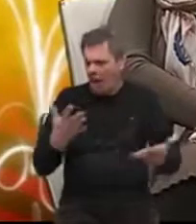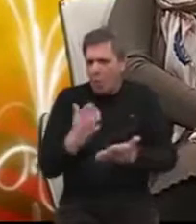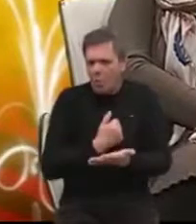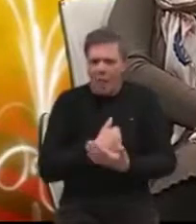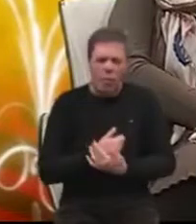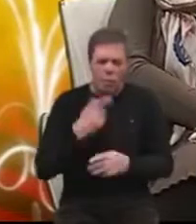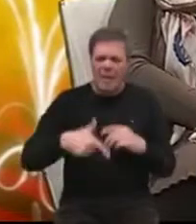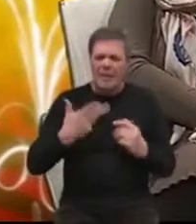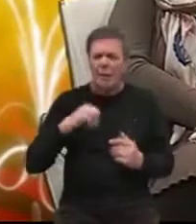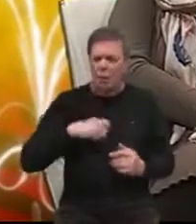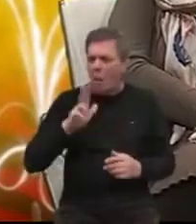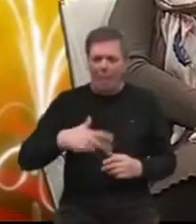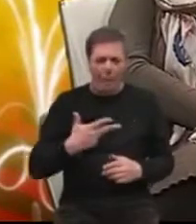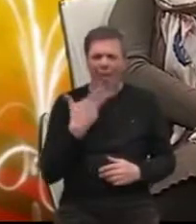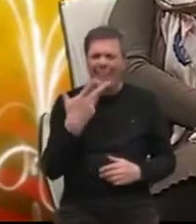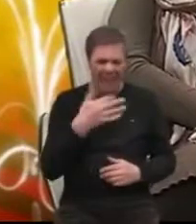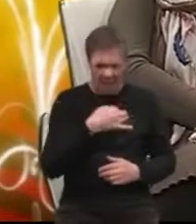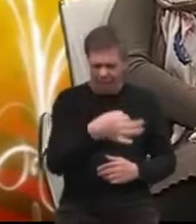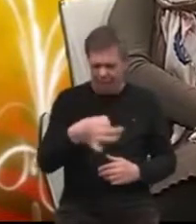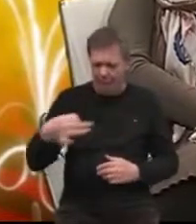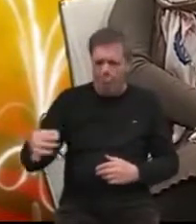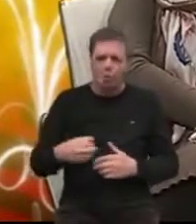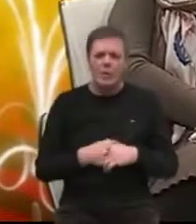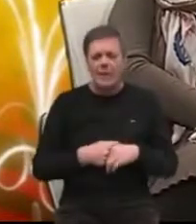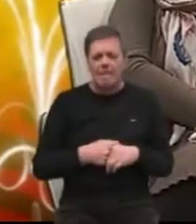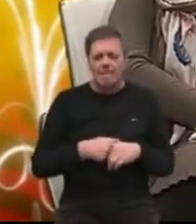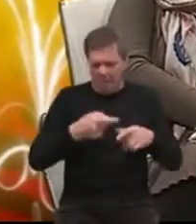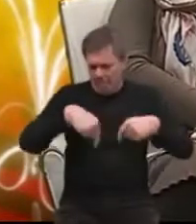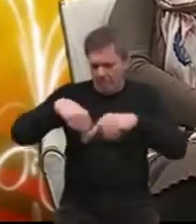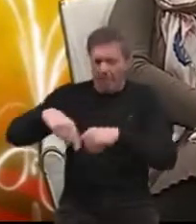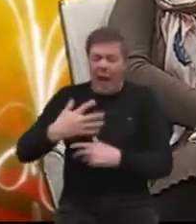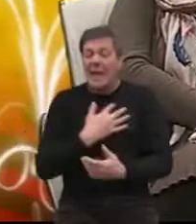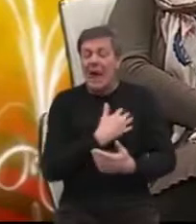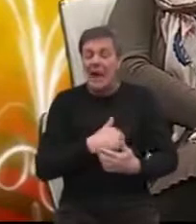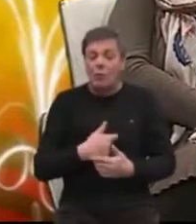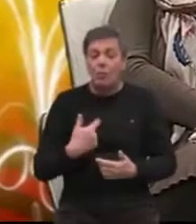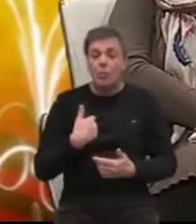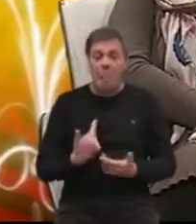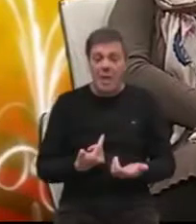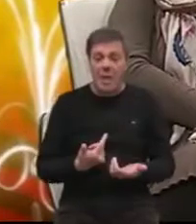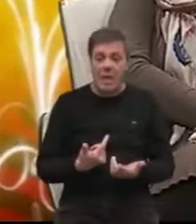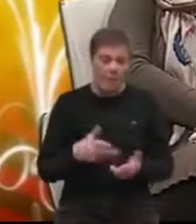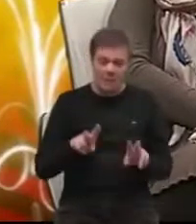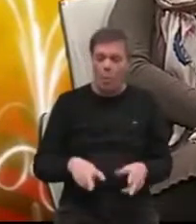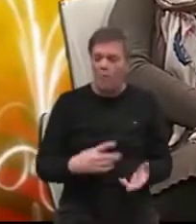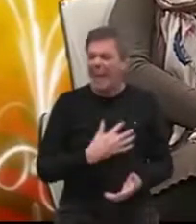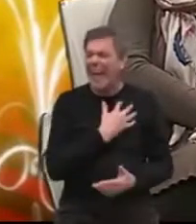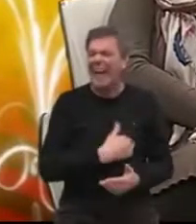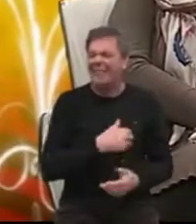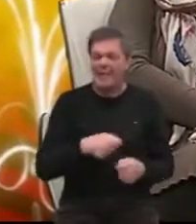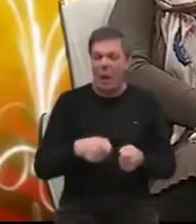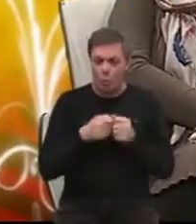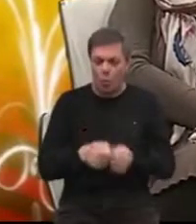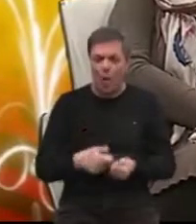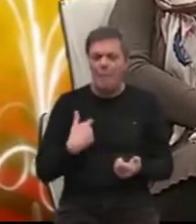godine smo osnovali tri podružnice, ali za Hrvatsku smo mi nacionalna, mi smo nacionalna udruga, mi smo